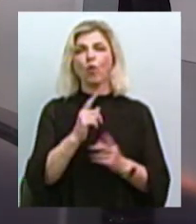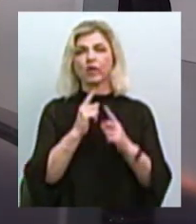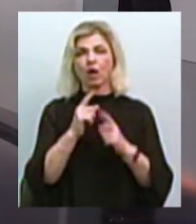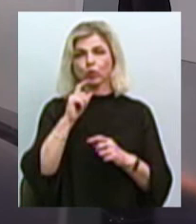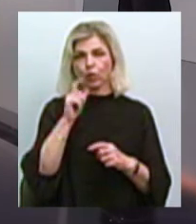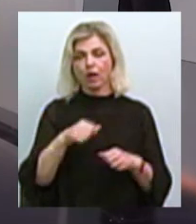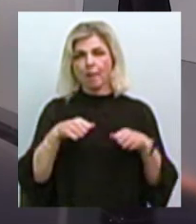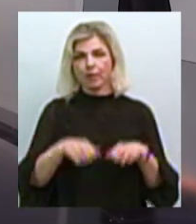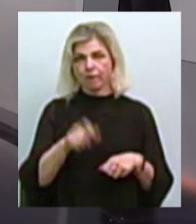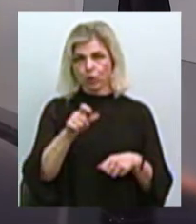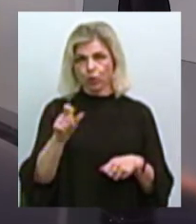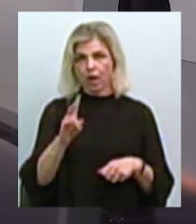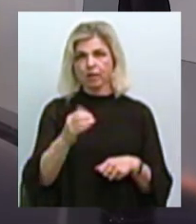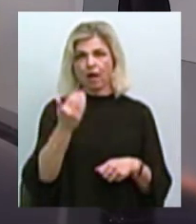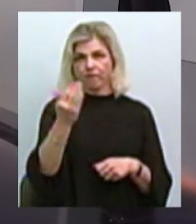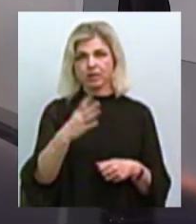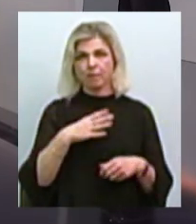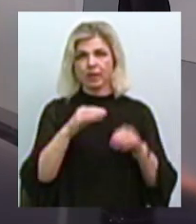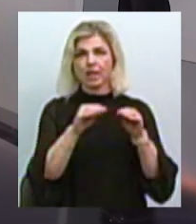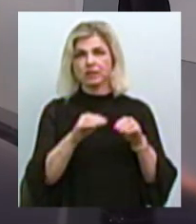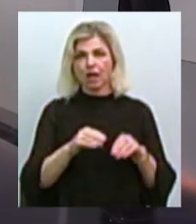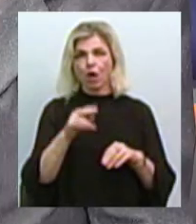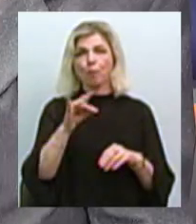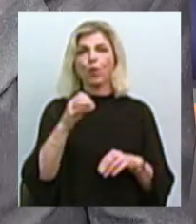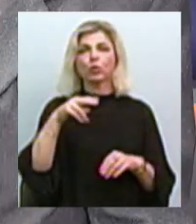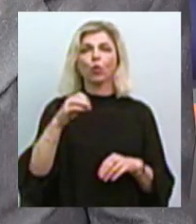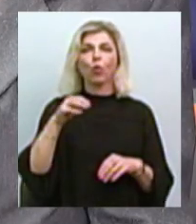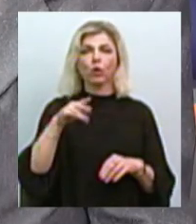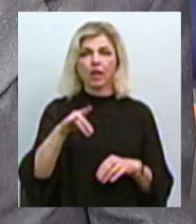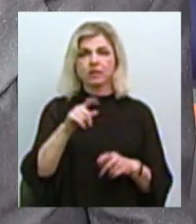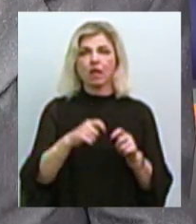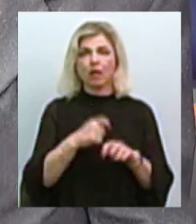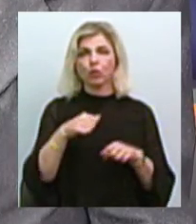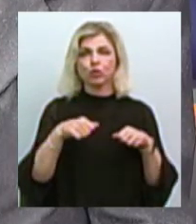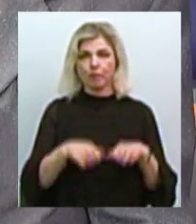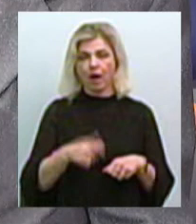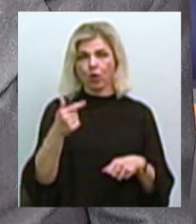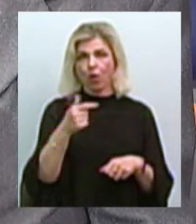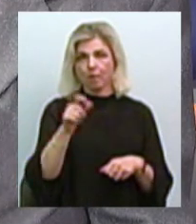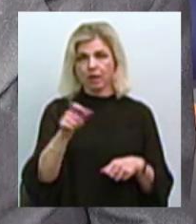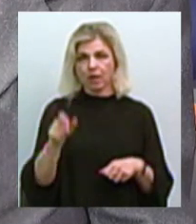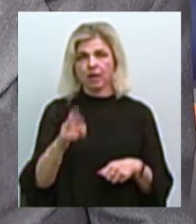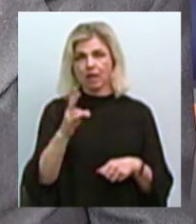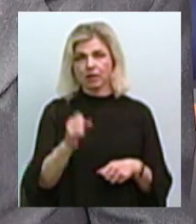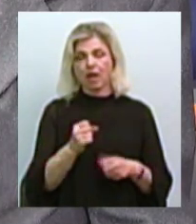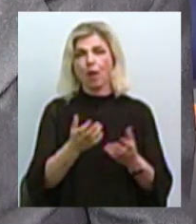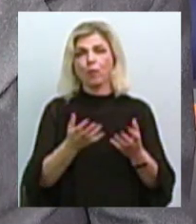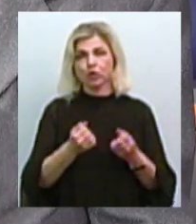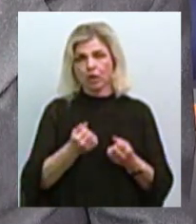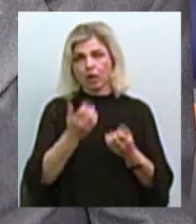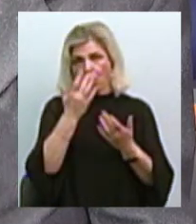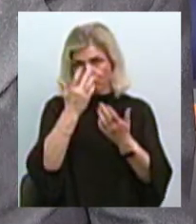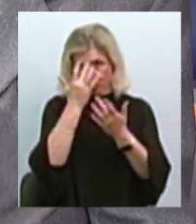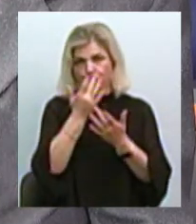людини на вас було складено протоколи за порушення прав громадян на отримання публічної інформації.